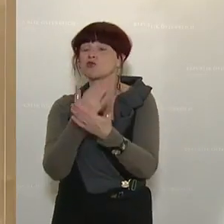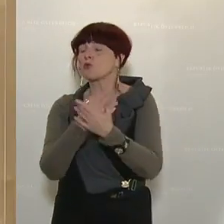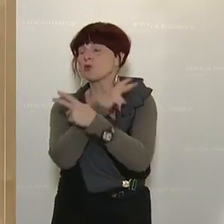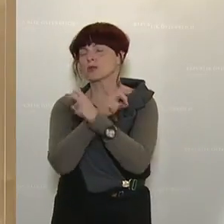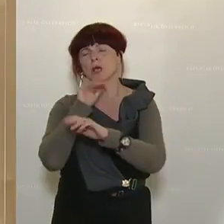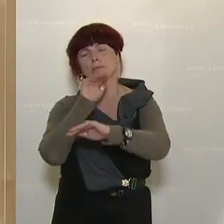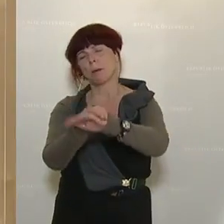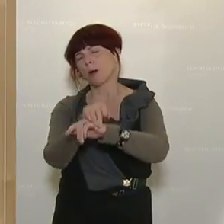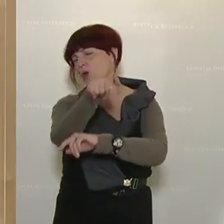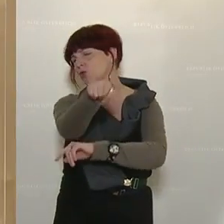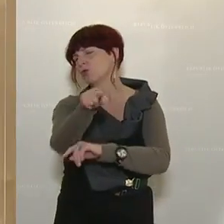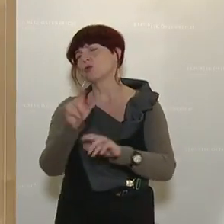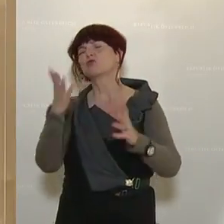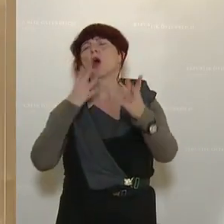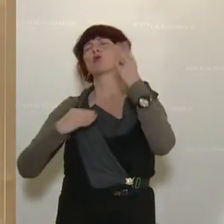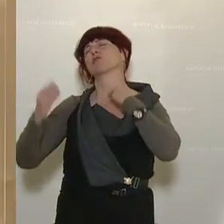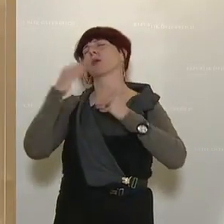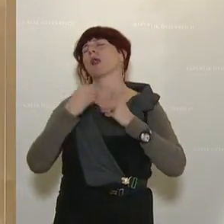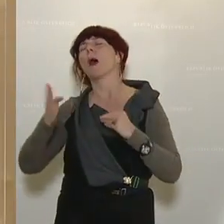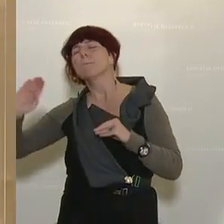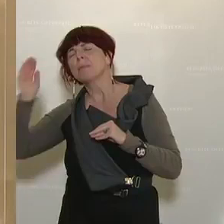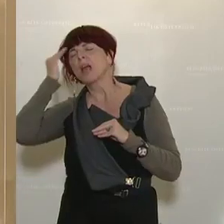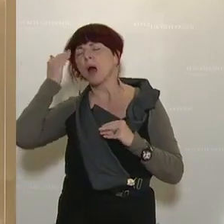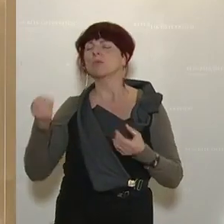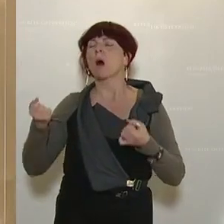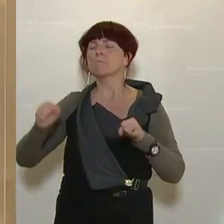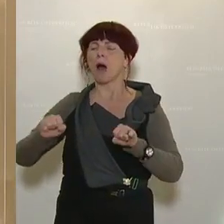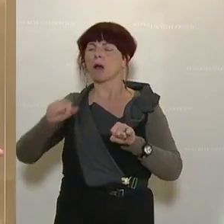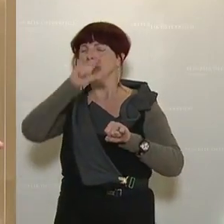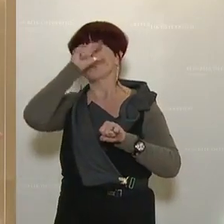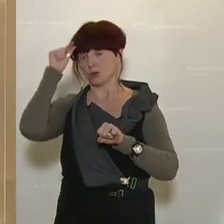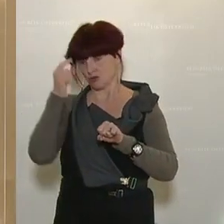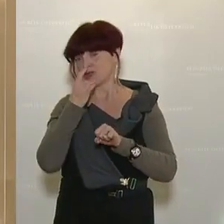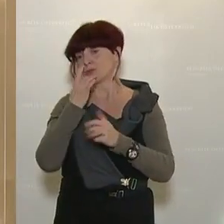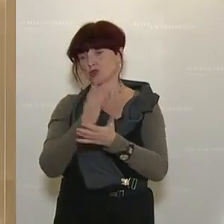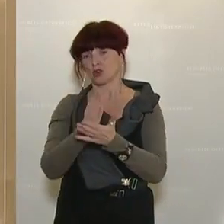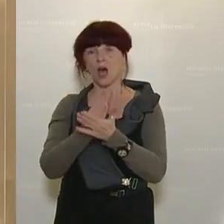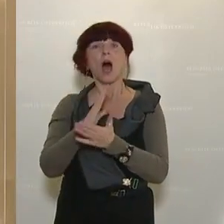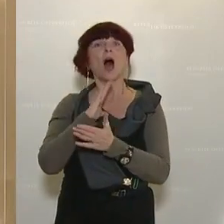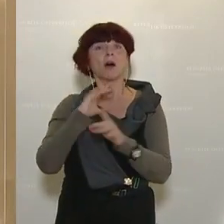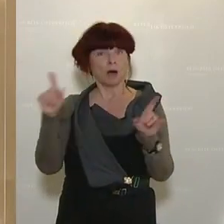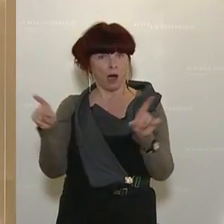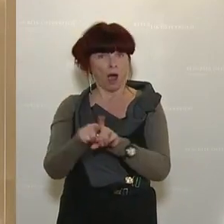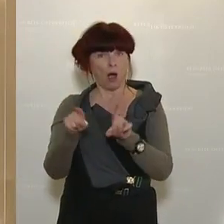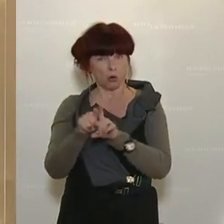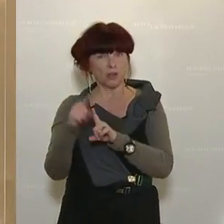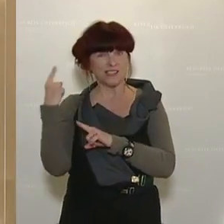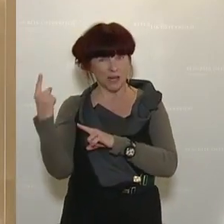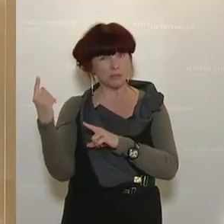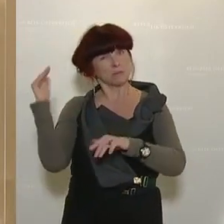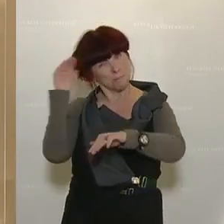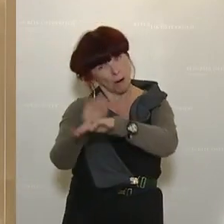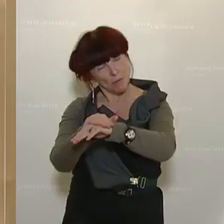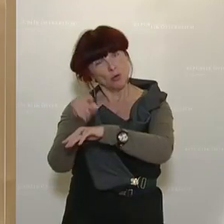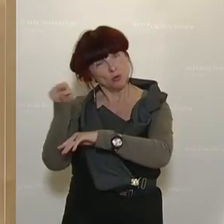sind, dass Sie ein begabter Machtmensch sind. Alles das stimmt. Aber Sie haben auch eines durchschaut, Sie sind kein verantwortungsbewusster Staatsmann,